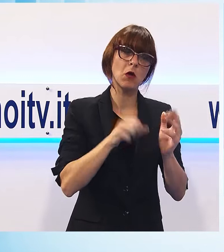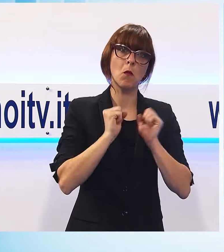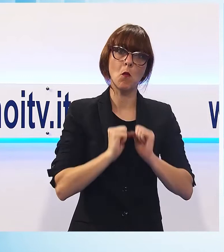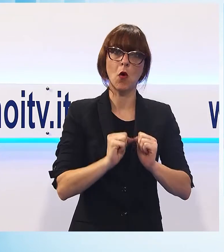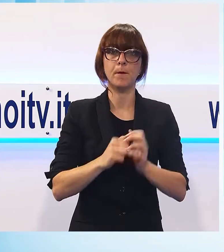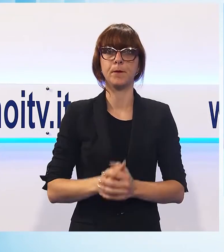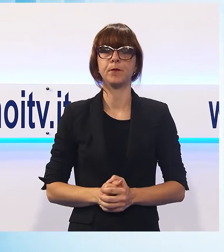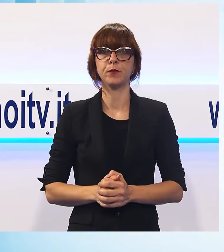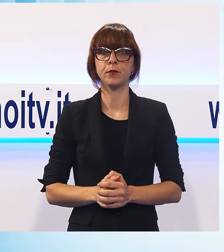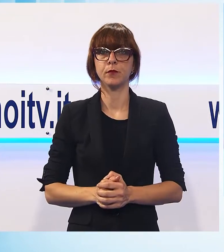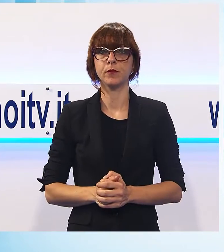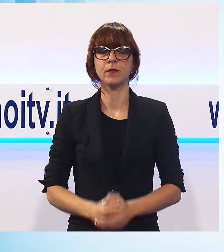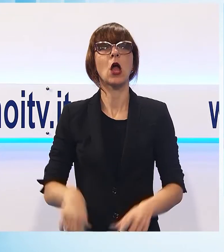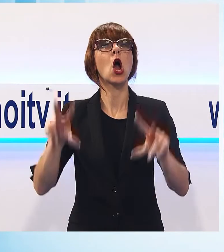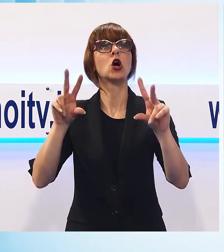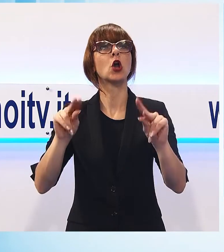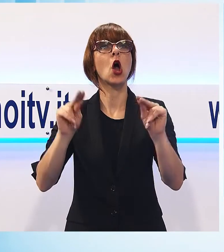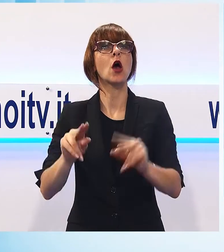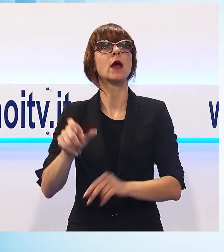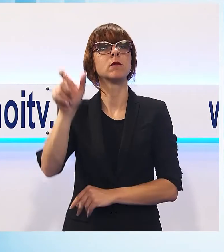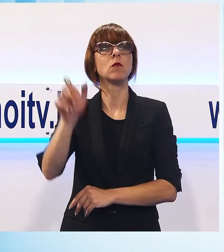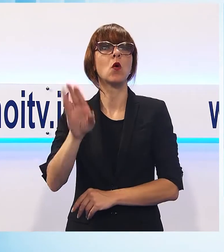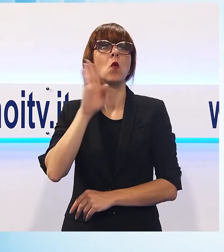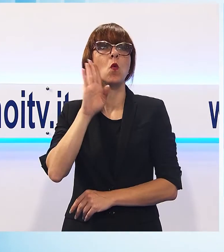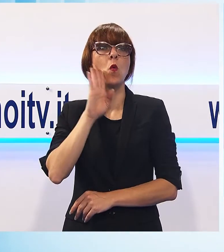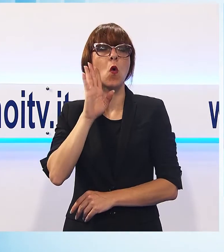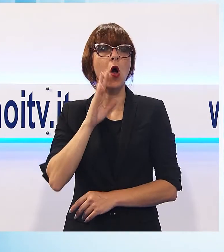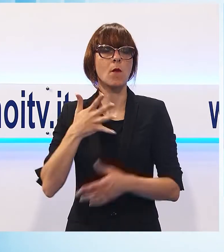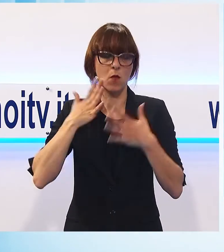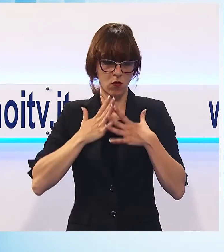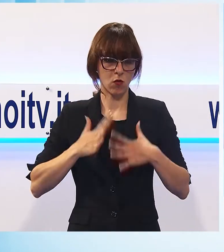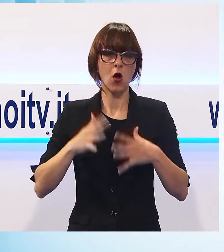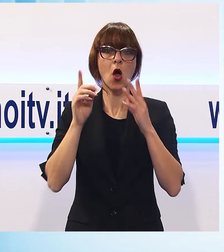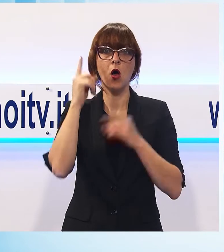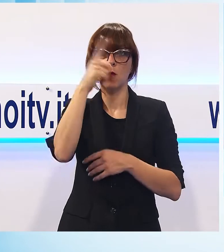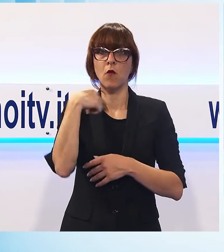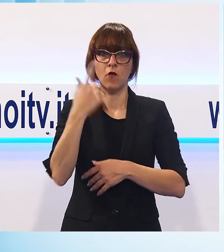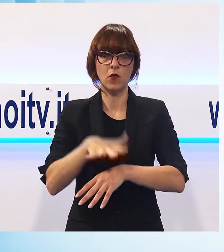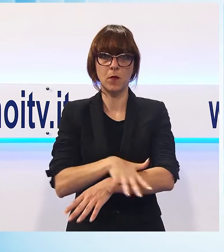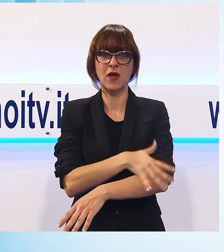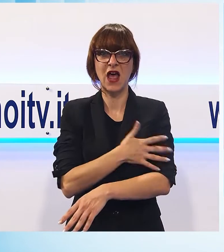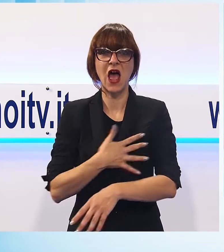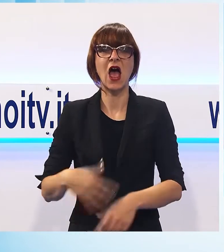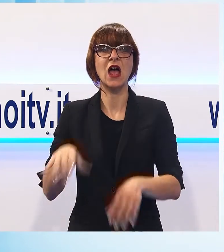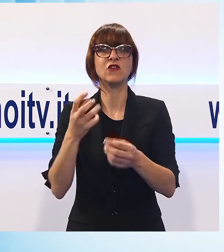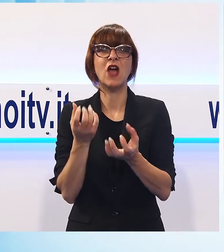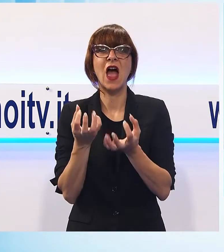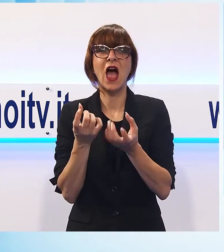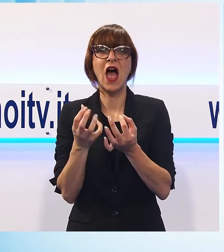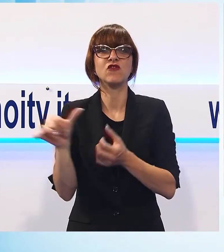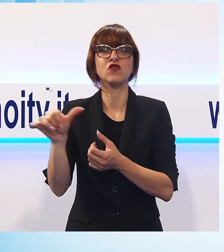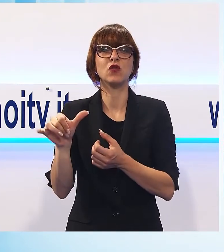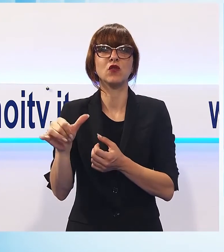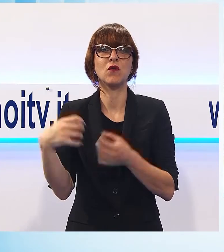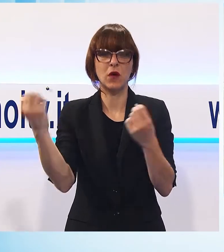La cronaca, un uomo è stato investito al volto, al dorso e alle braccia da acido solforico, sprigionato da una